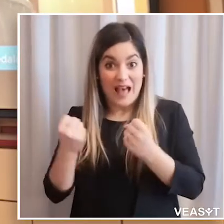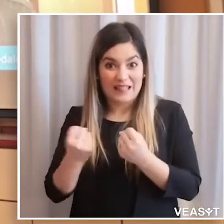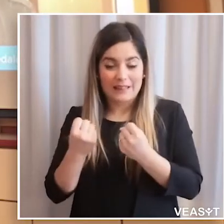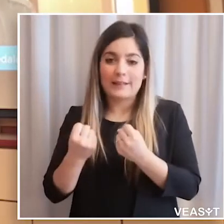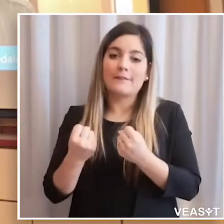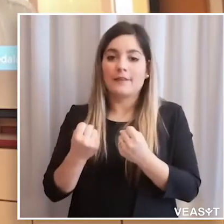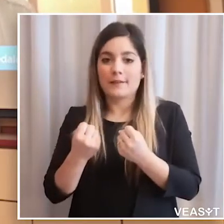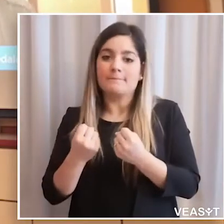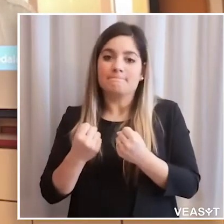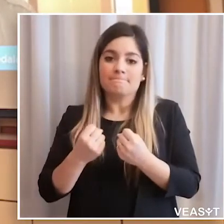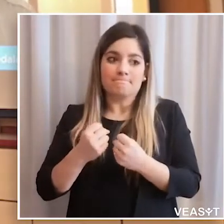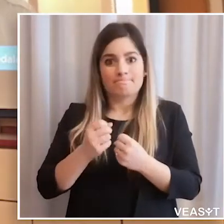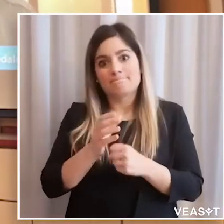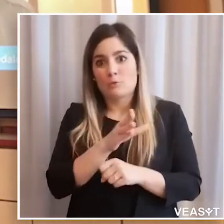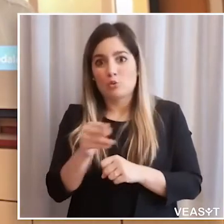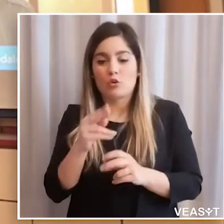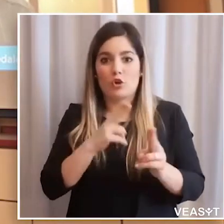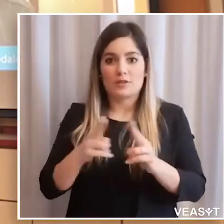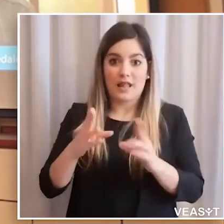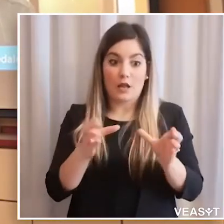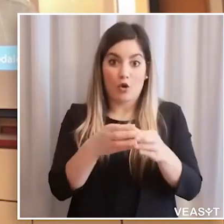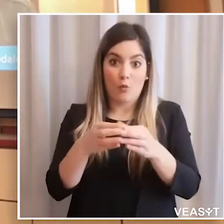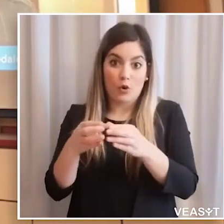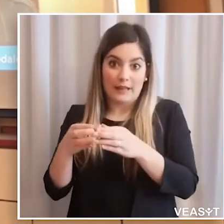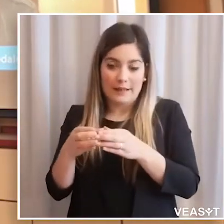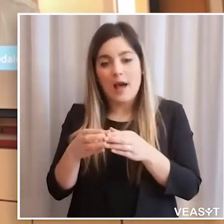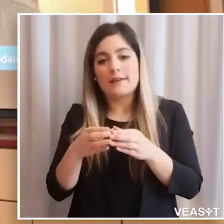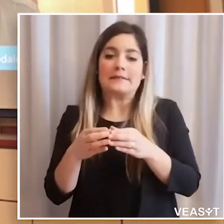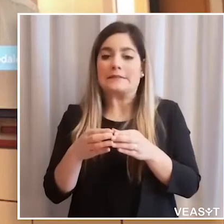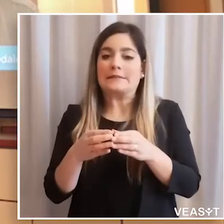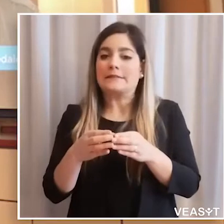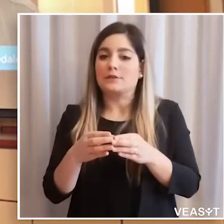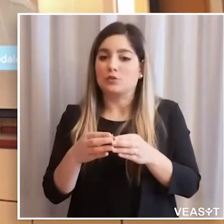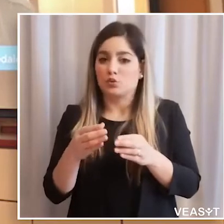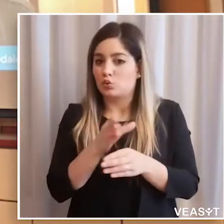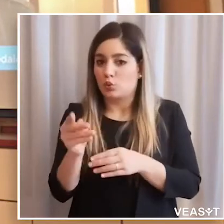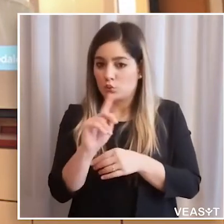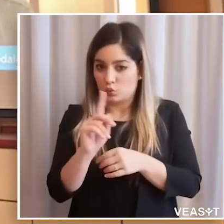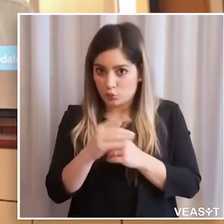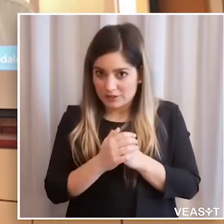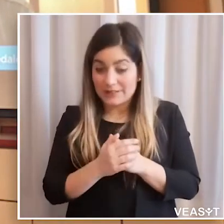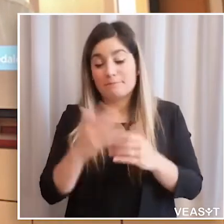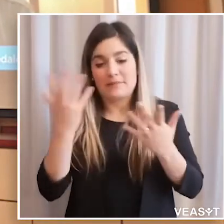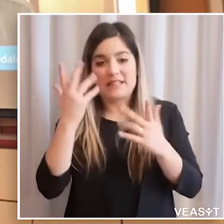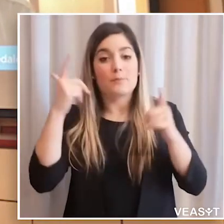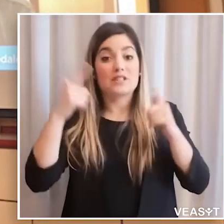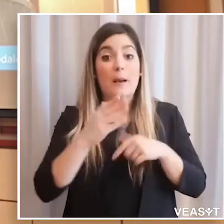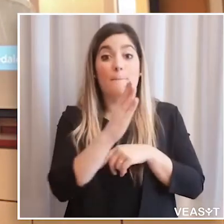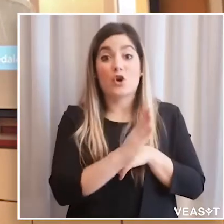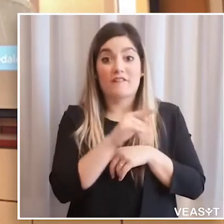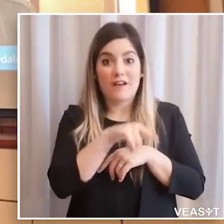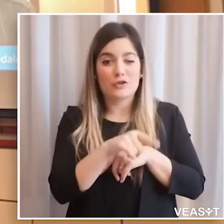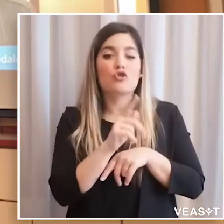parziale, perché i posti letto attivati non sono stati quelli disegnati, attivazione degli ospedali comunità di San